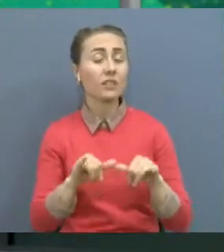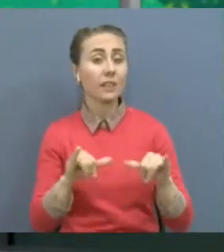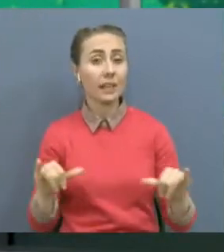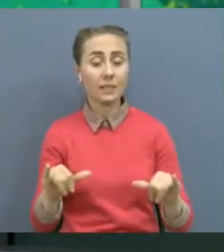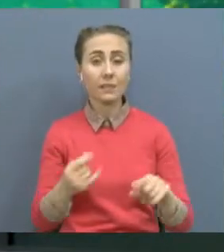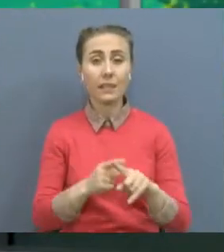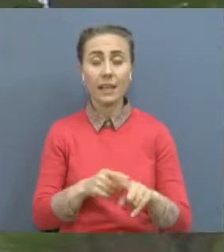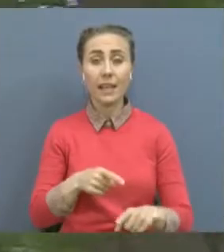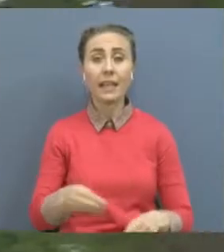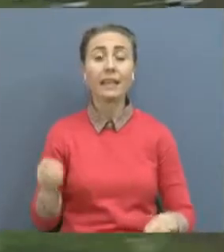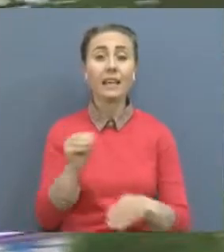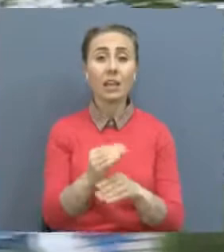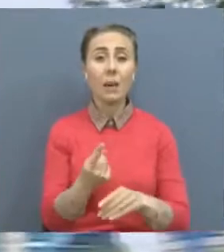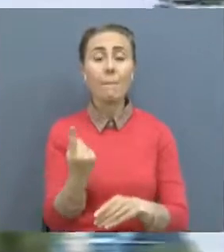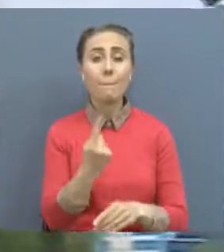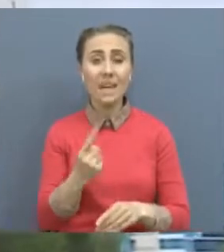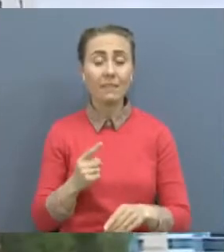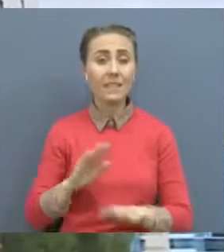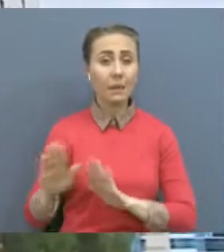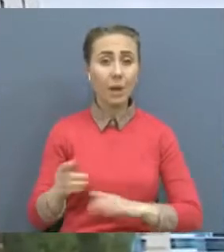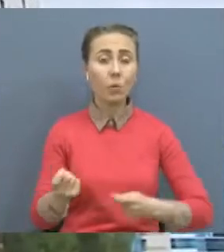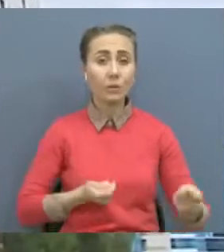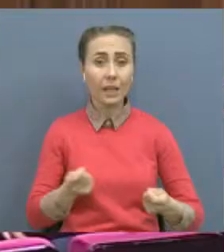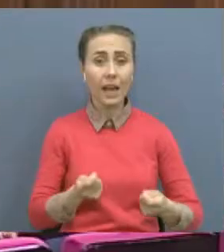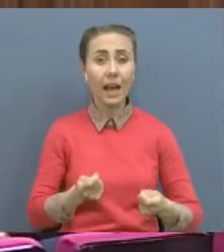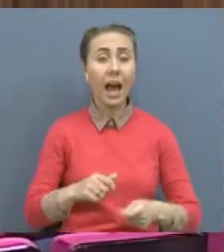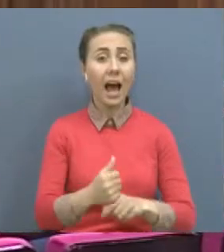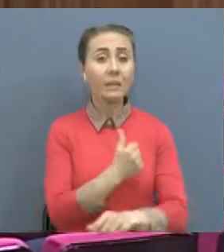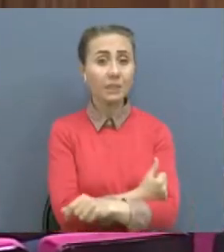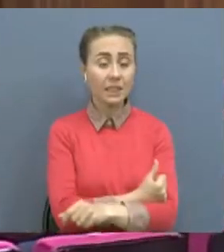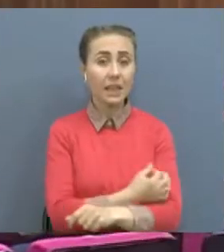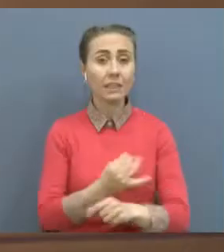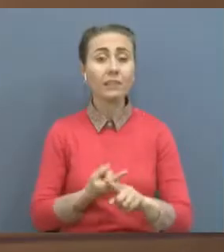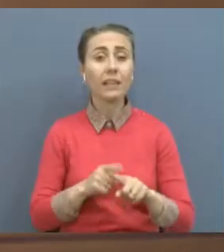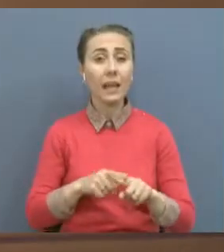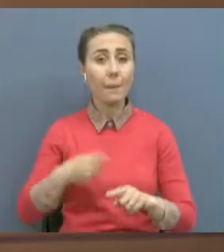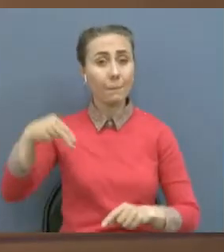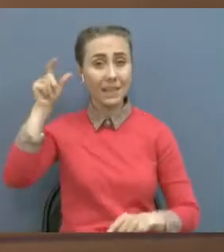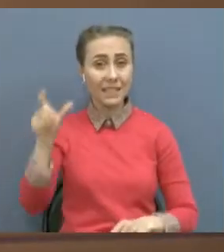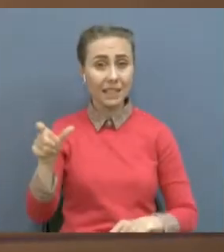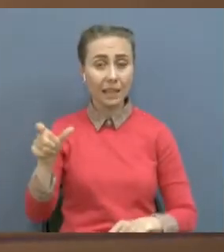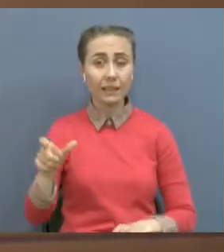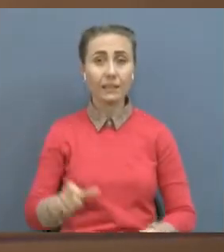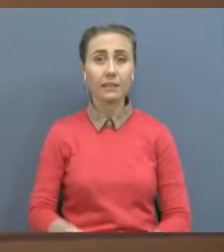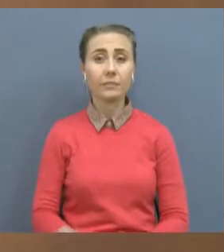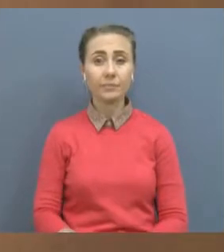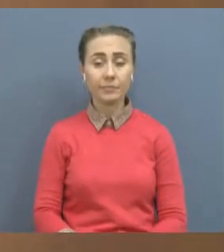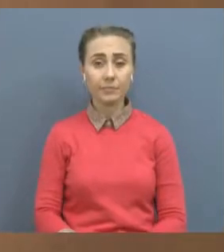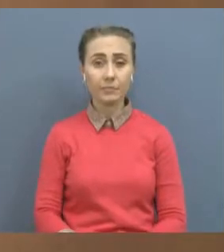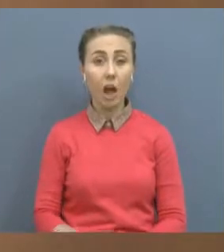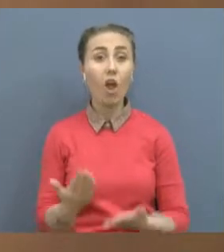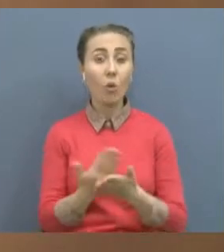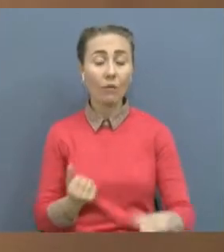бірінші орын басары болып тағайындалды. Сондағы Ақмемлекет башысының жарлығы мен Ақпарат және қоғамдық даму министері қызметіне Айда